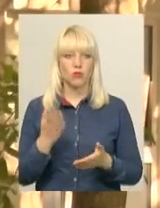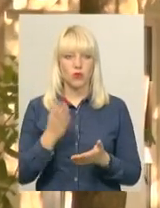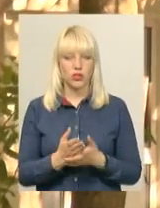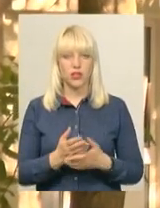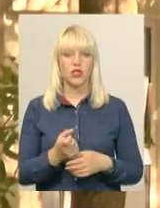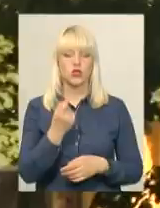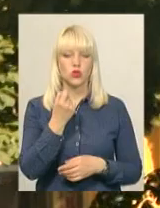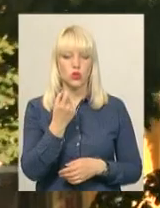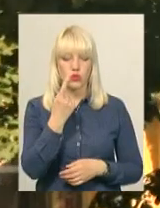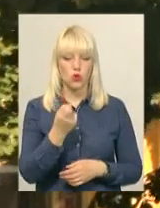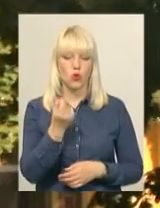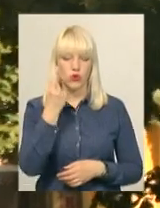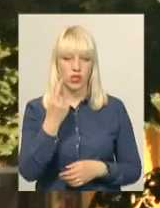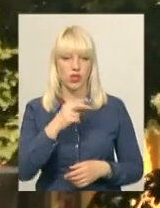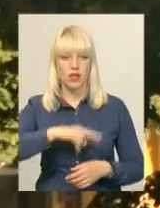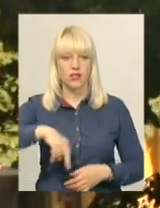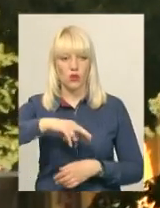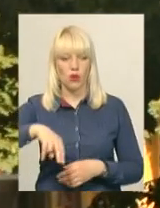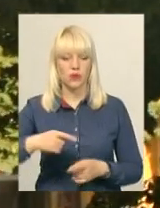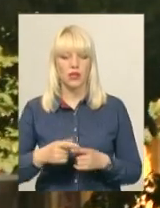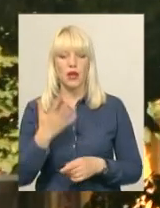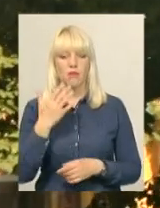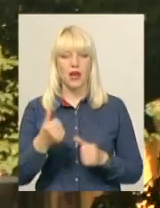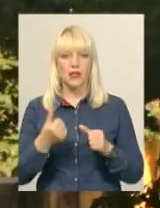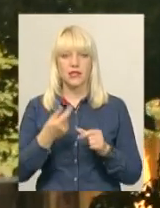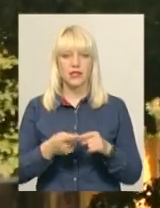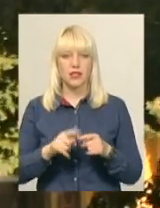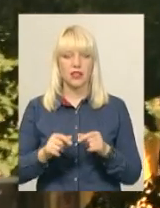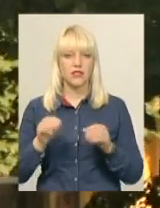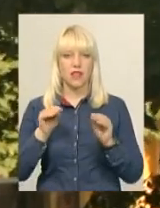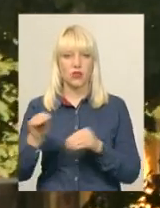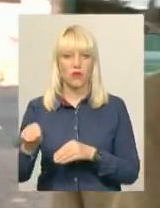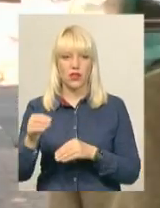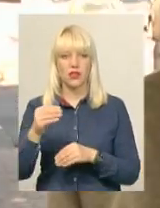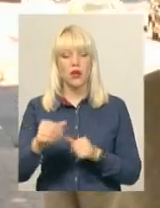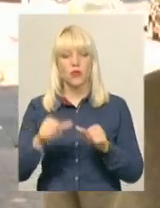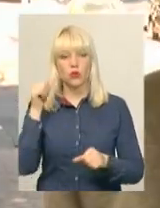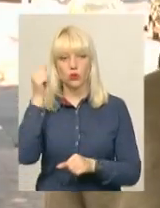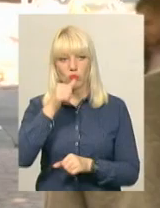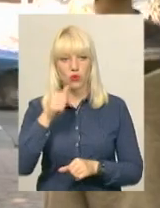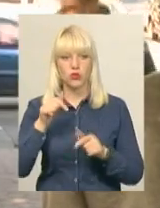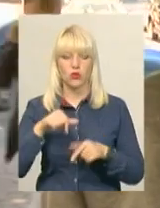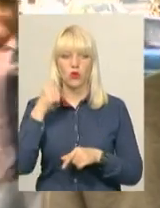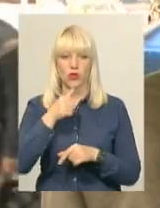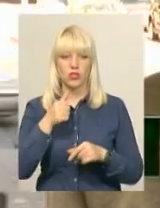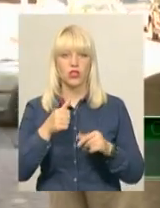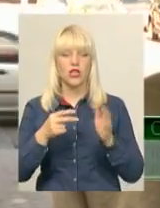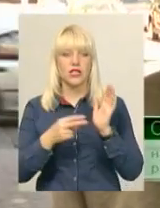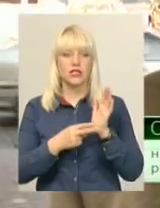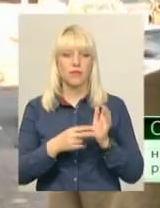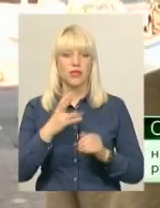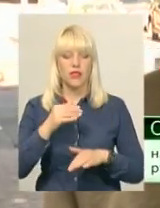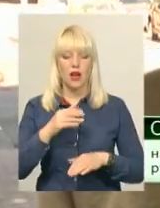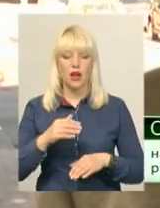світлофорів. П'ять з них встановили минулого року, цьогоріч планують сім. На перспекці Міру в районі Завод Темп був